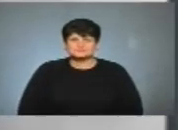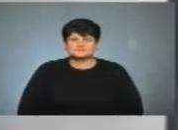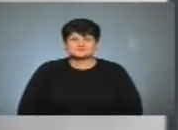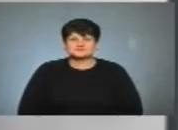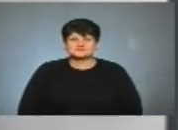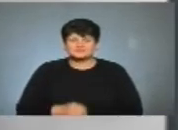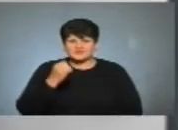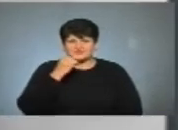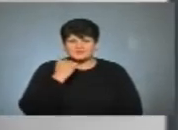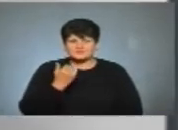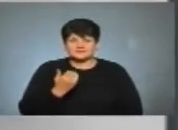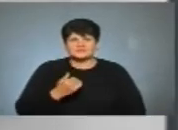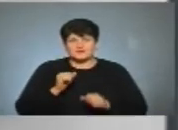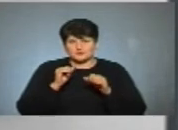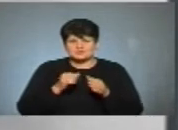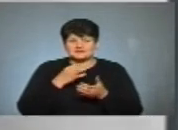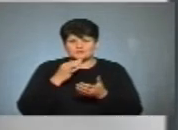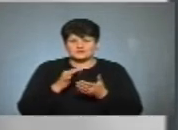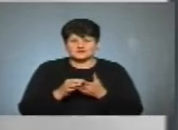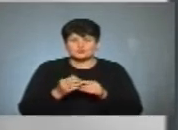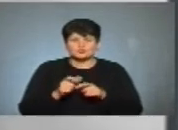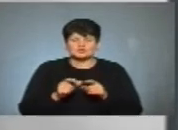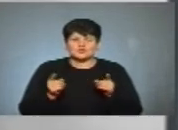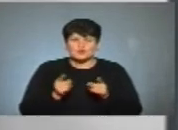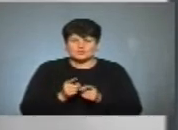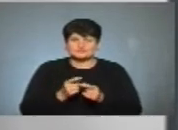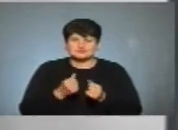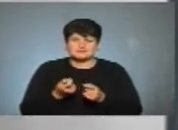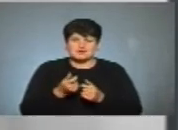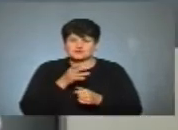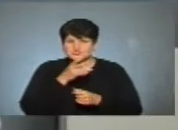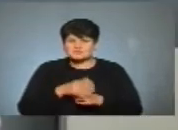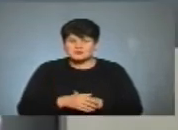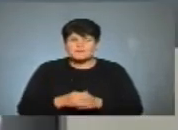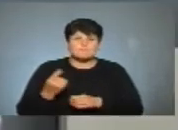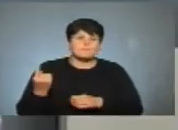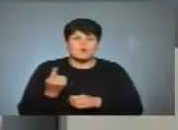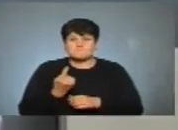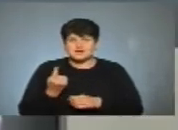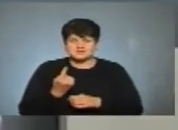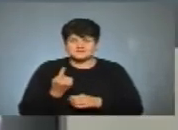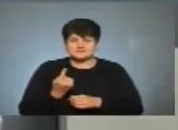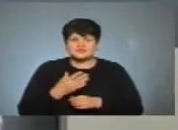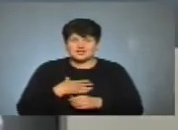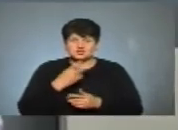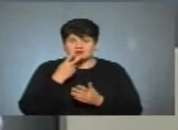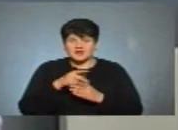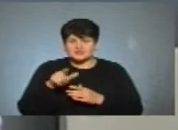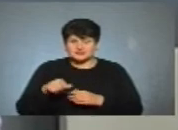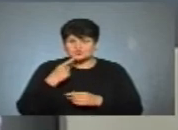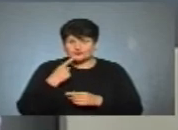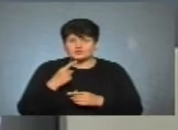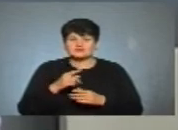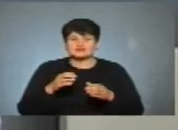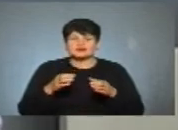Дякую вам. Якщо можна, я відповім. Дуже коротко, тому що в нас є зовсім мало часу. По-перше, наш лідач говорить про те, що депутати